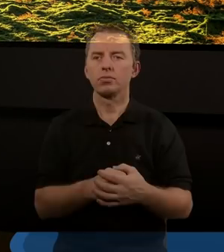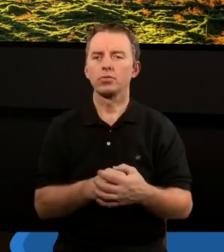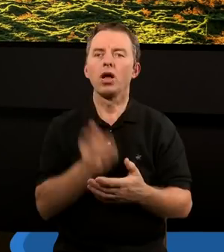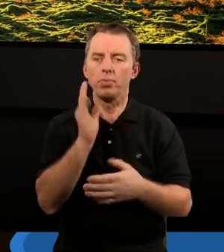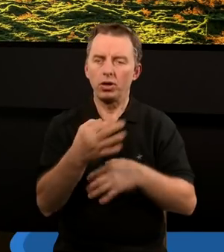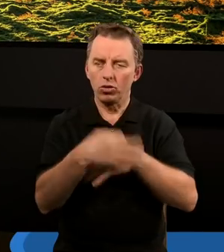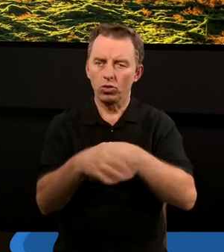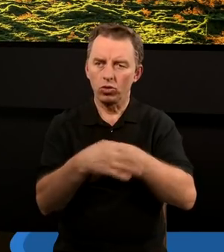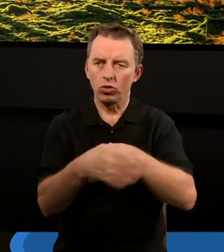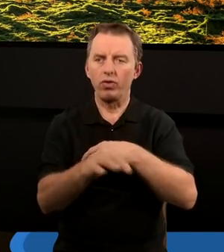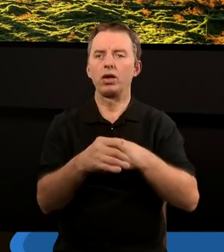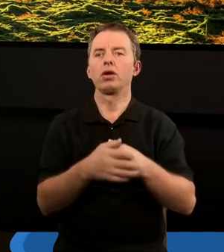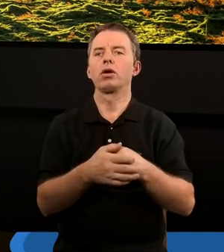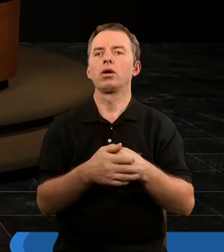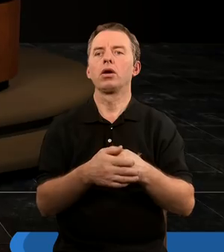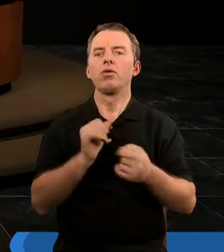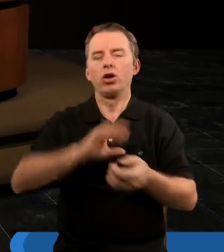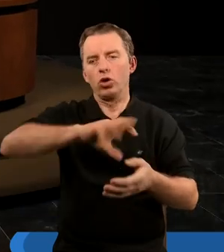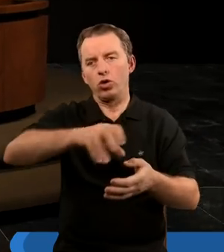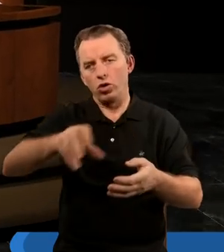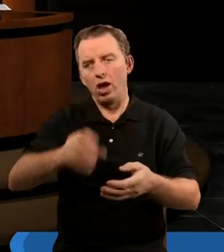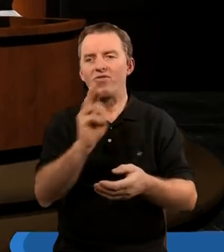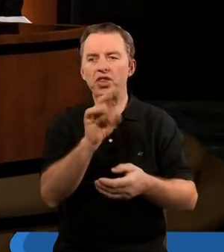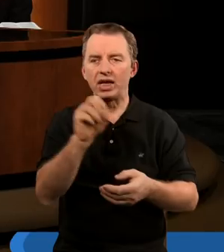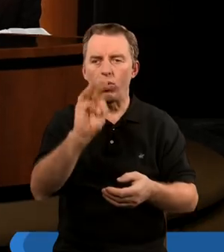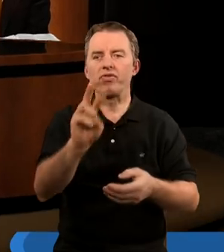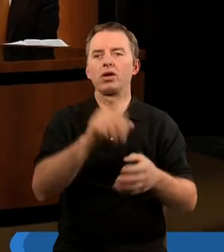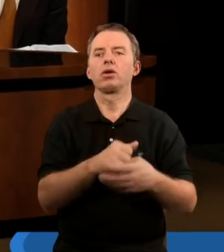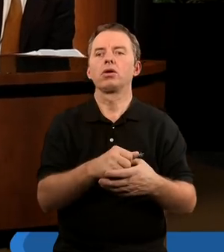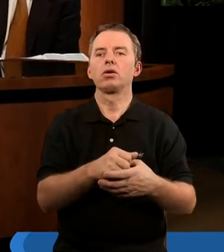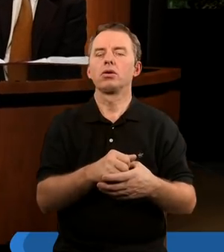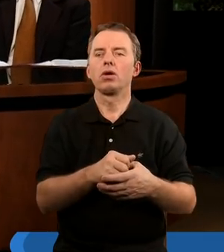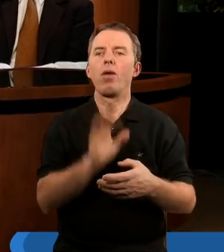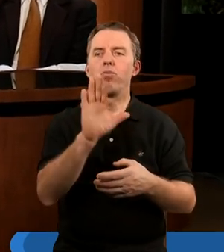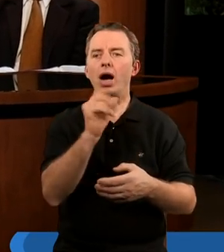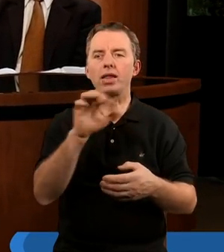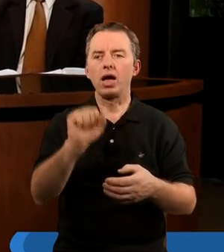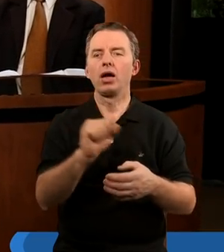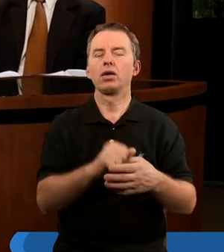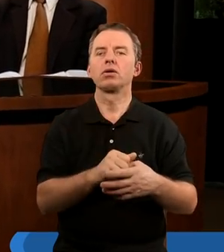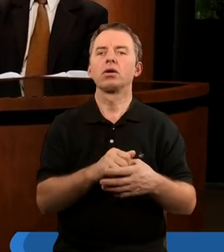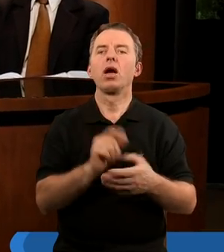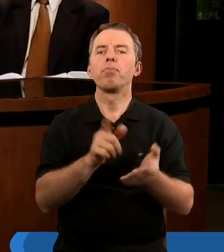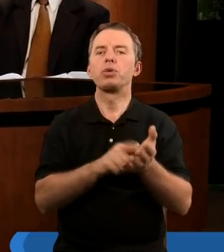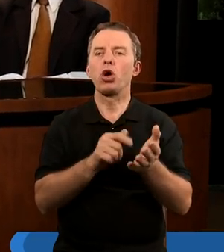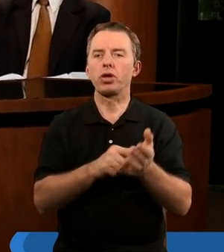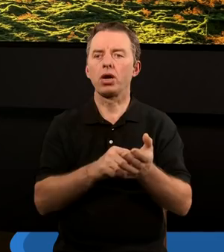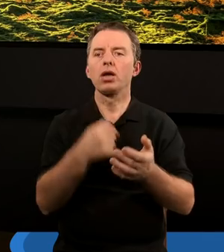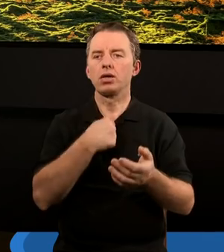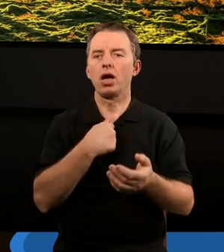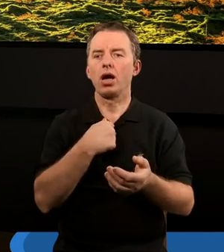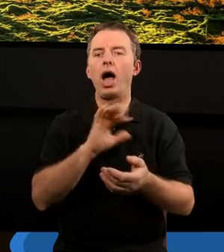Będziemy studiowali w takim gronie Władysław, Beata, Piotr